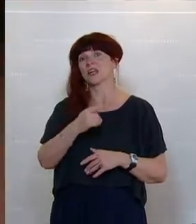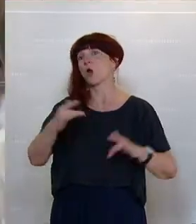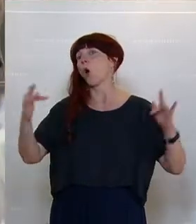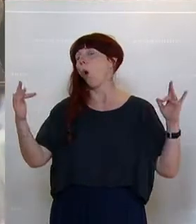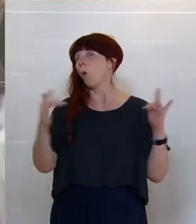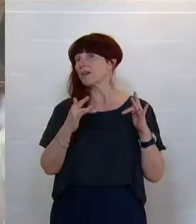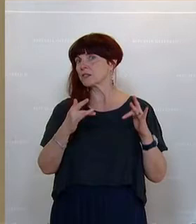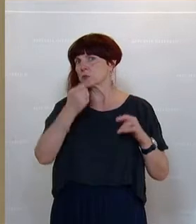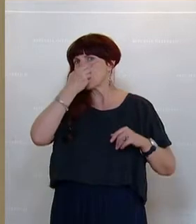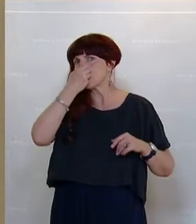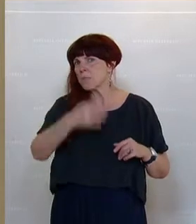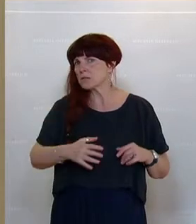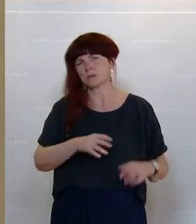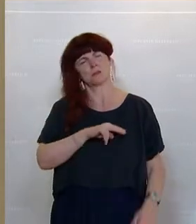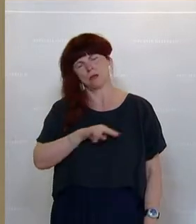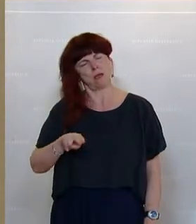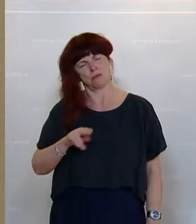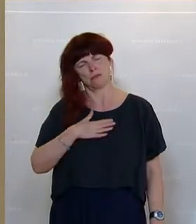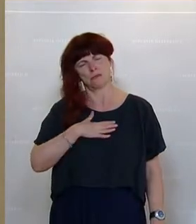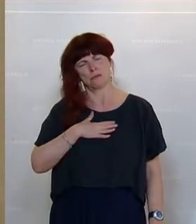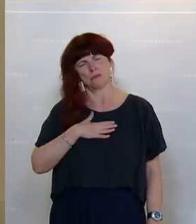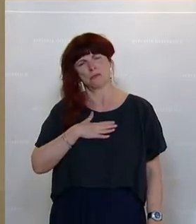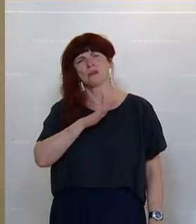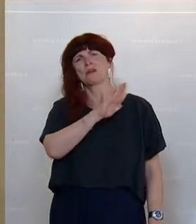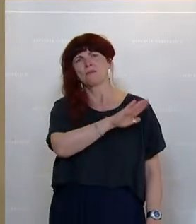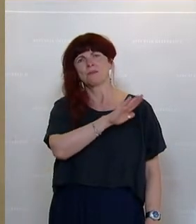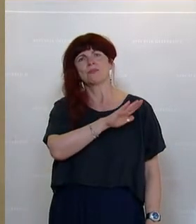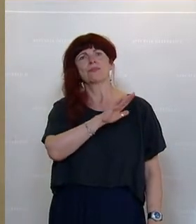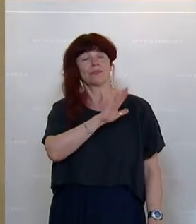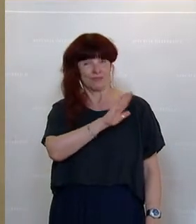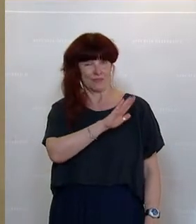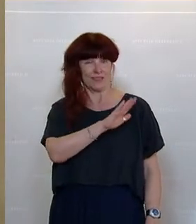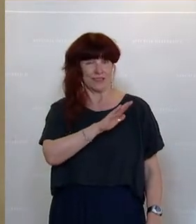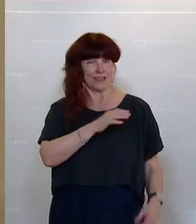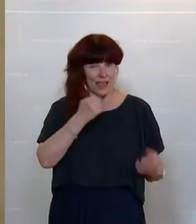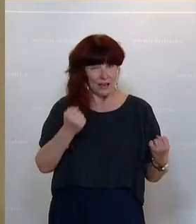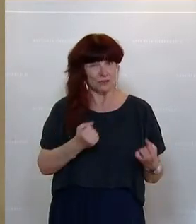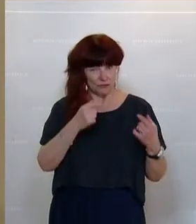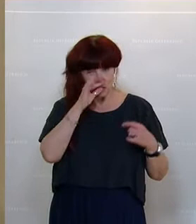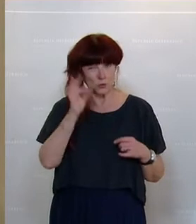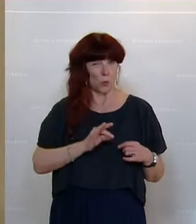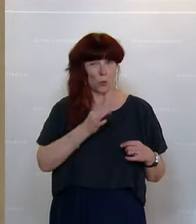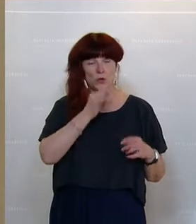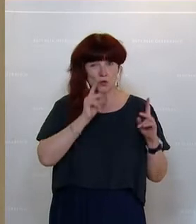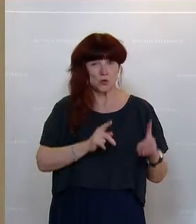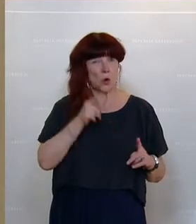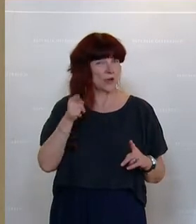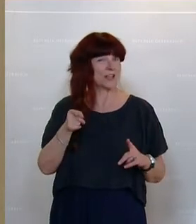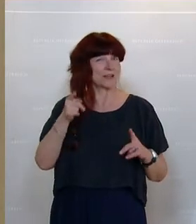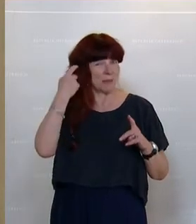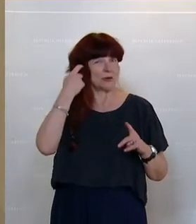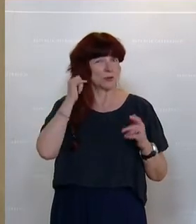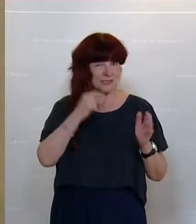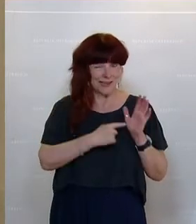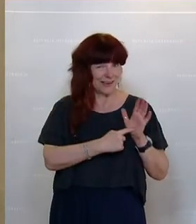Meinung nicht, auch wenn Sie sich Mühe geben, dass er Recht hat. Ich sage Ihnen, wir achten dieses